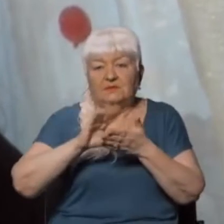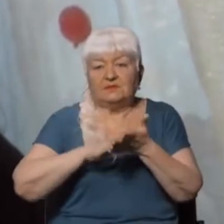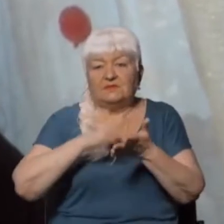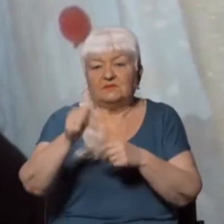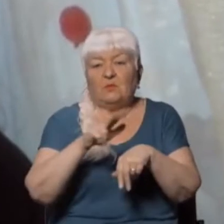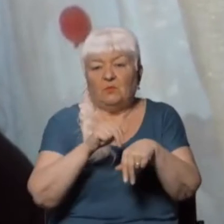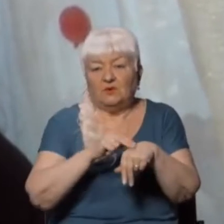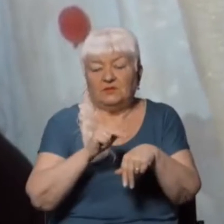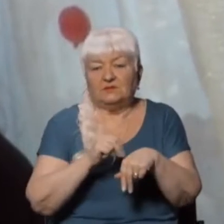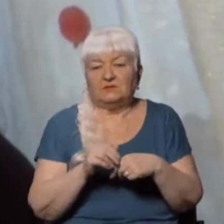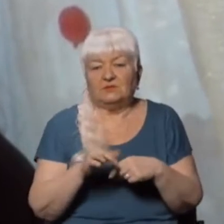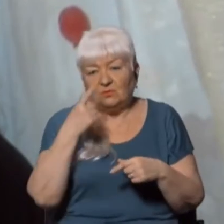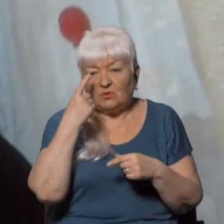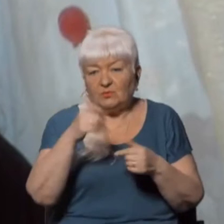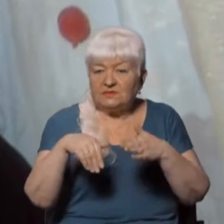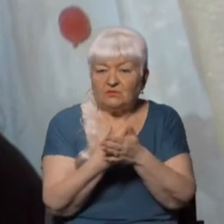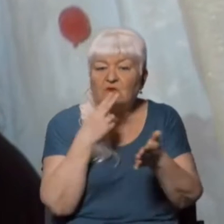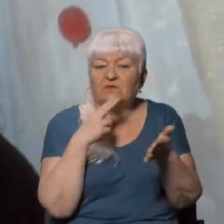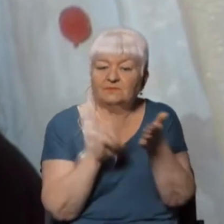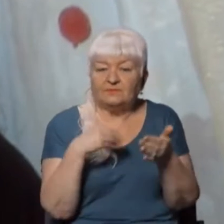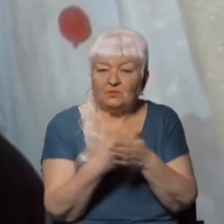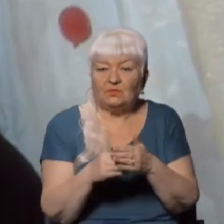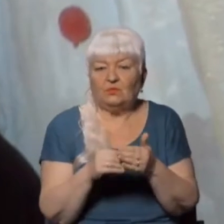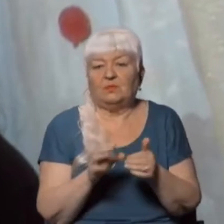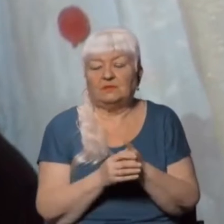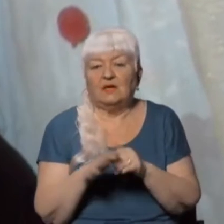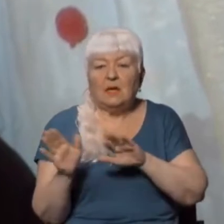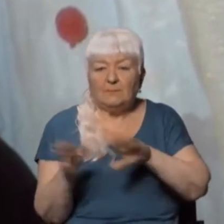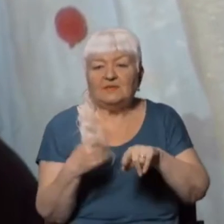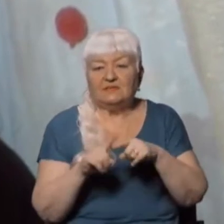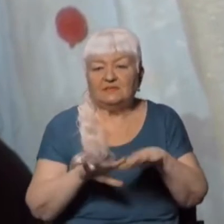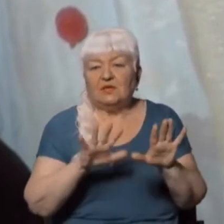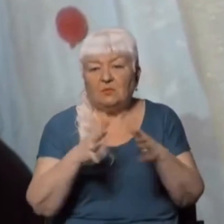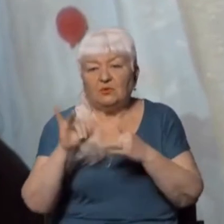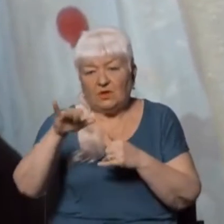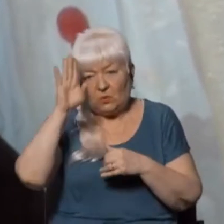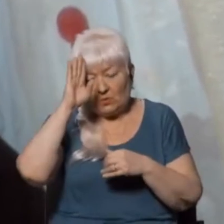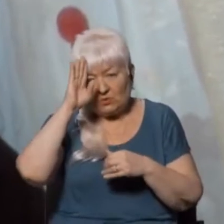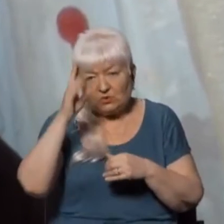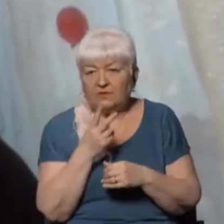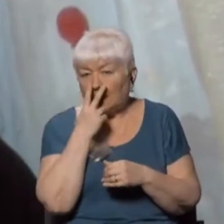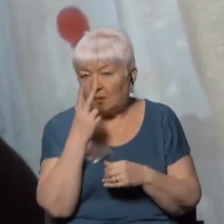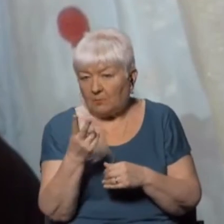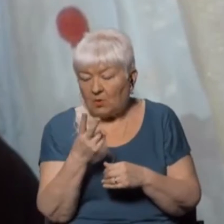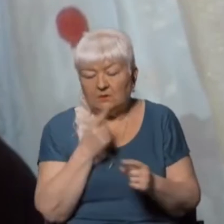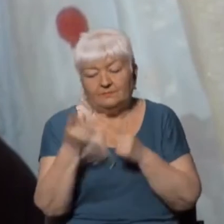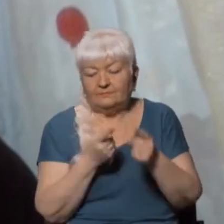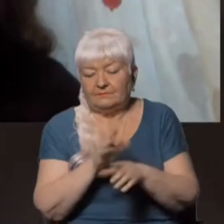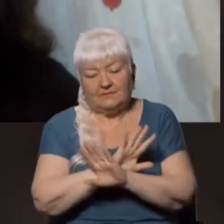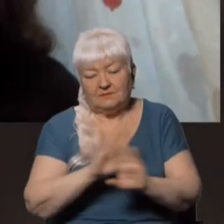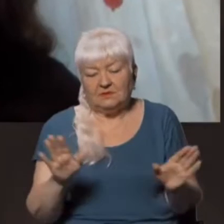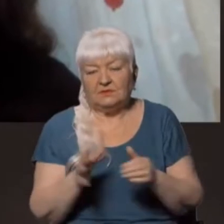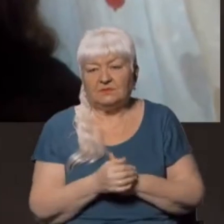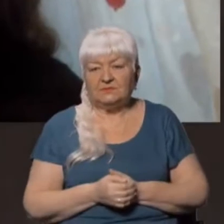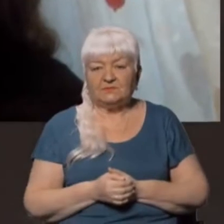купити нові стікери. Думка щодо повномасштабного вторгнення навіть після цих подій у чоловіка не змінилась. На цьому в мене все. Дякую за